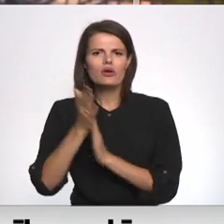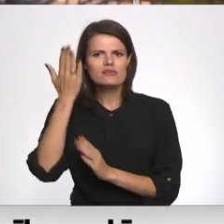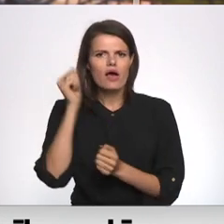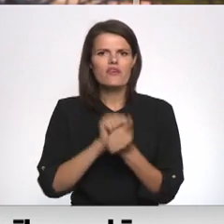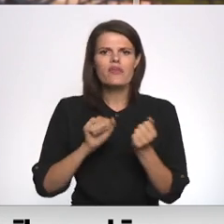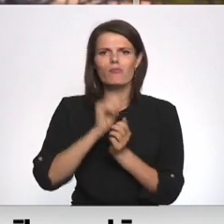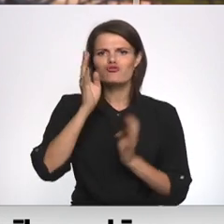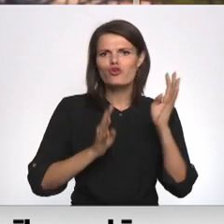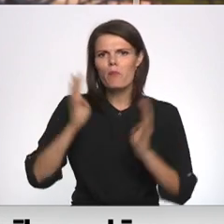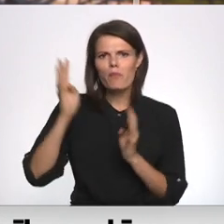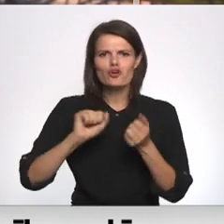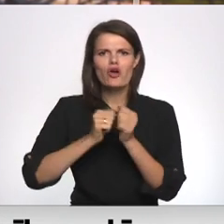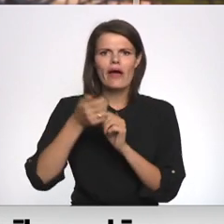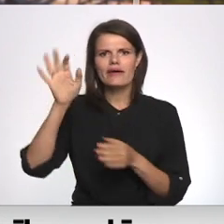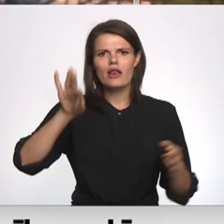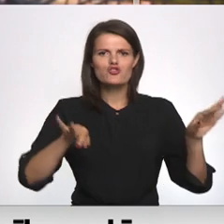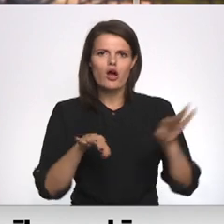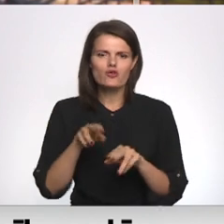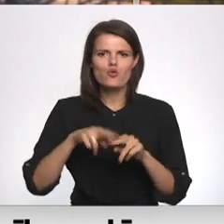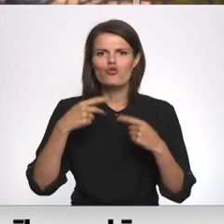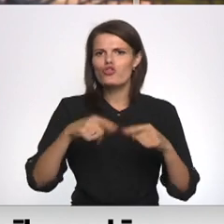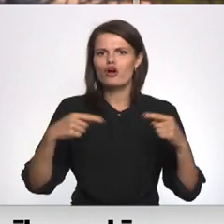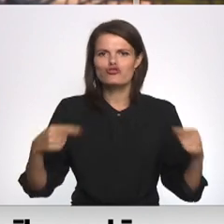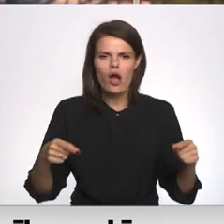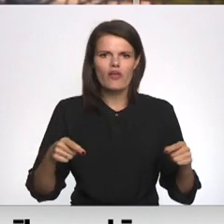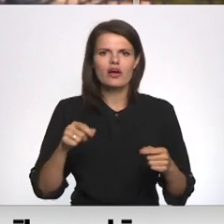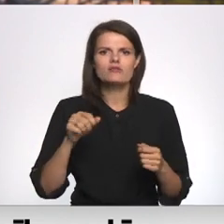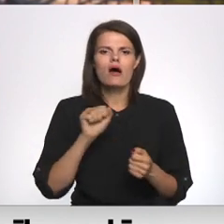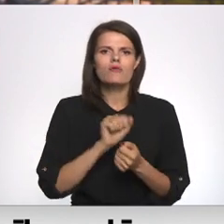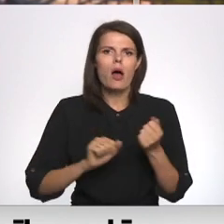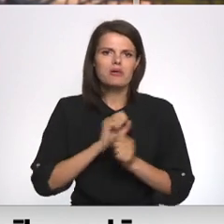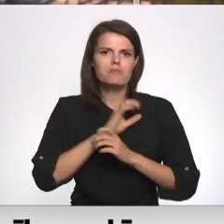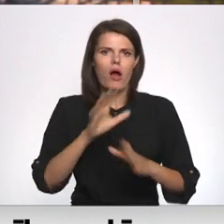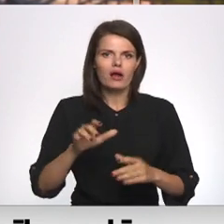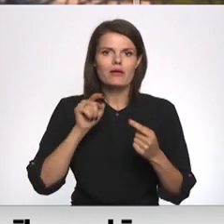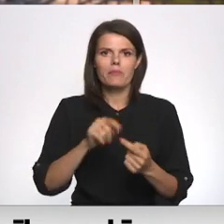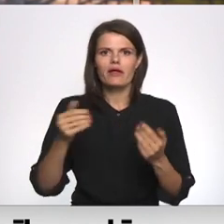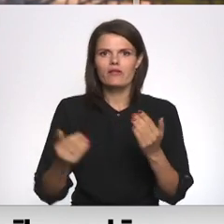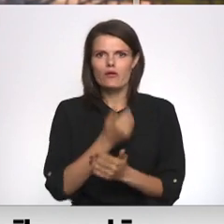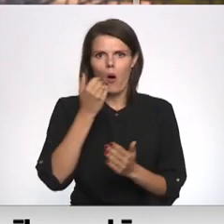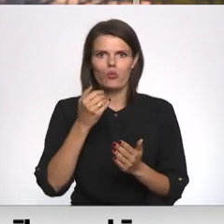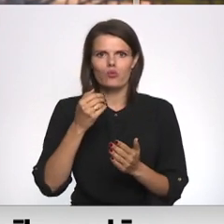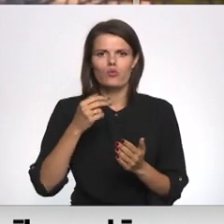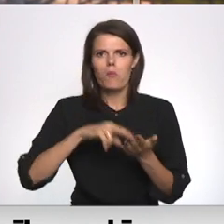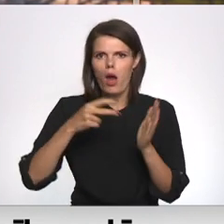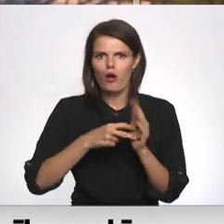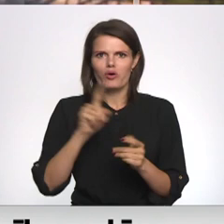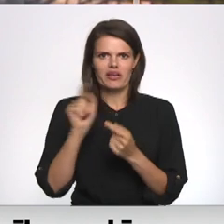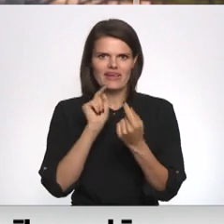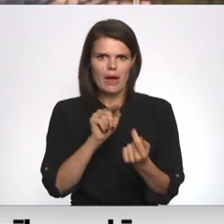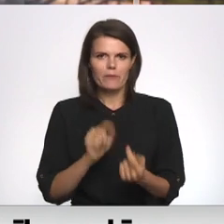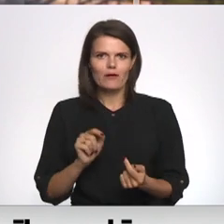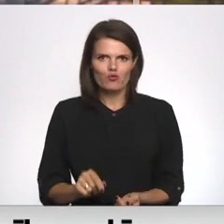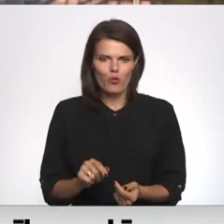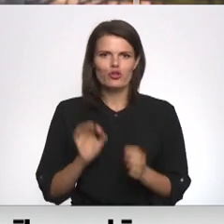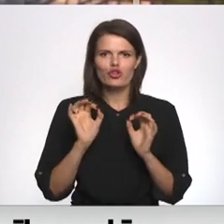klinču atsegumu un daudzas citas dabas bagātības. Pret jauno parka aizsardzības plānu ir izteikt iebildumu, un tie galno kārt ir mežu